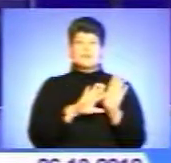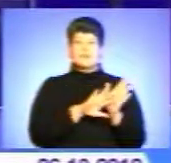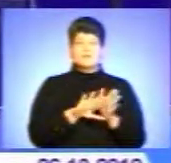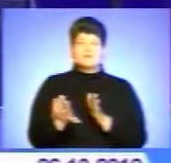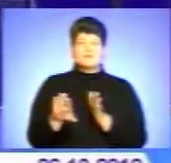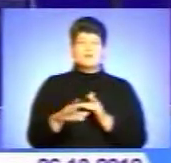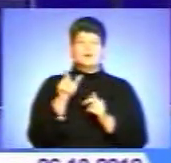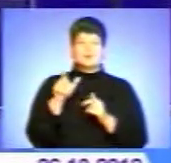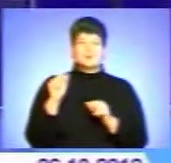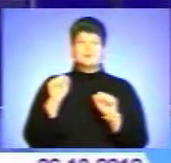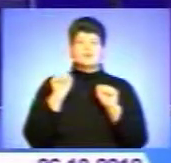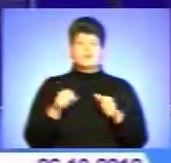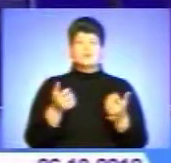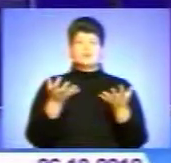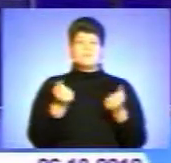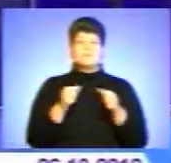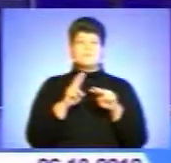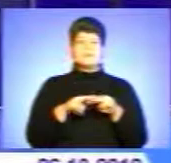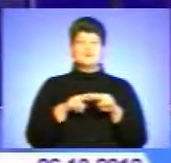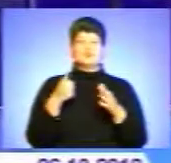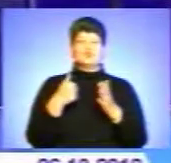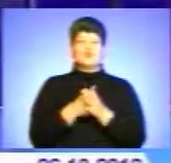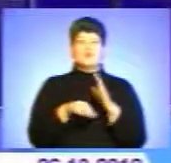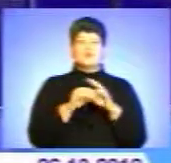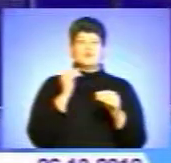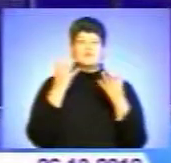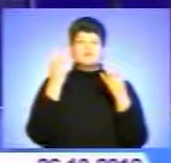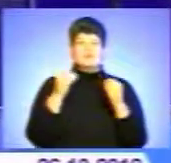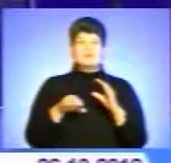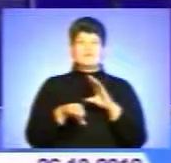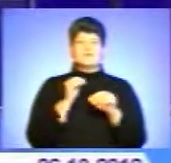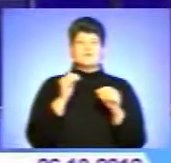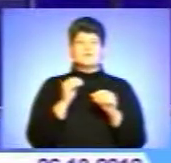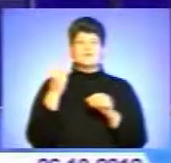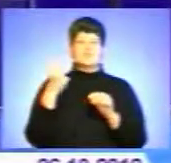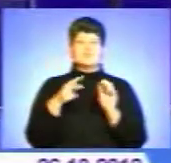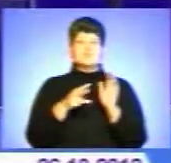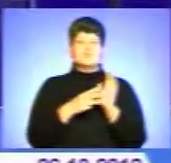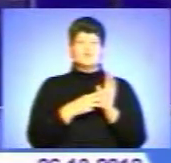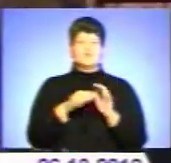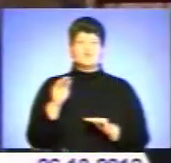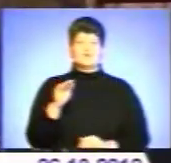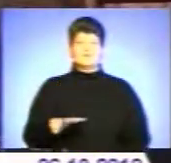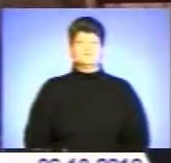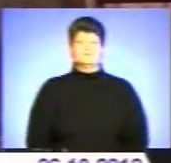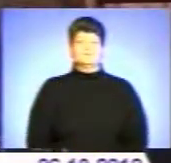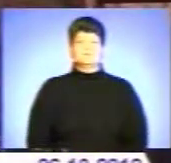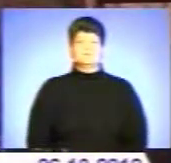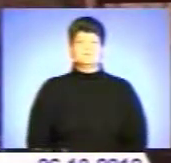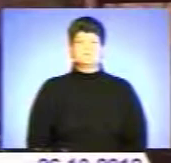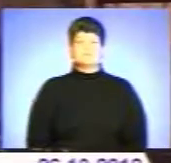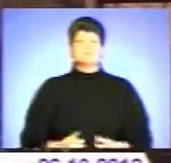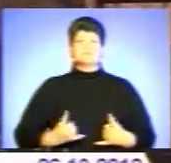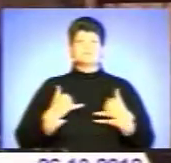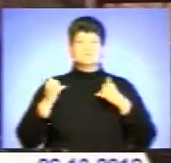громадяни зможуть отримати паспорти до виборів або в день виборів 28 жовтня. Для